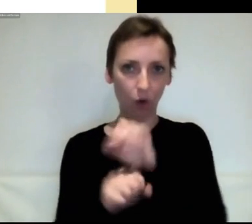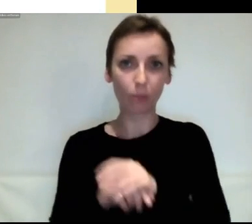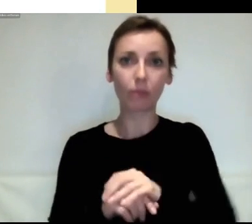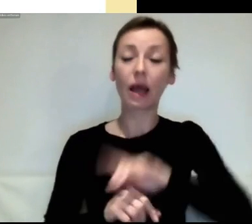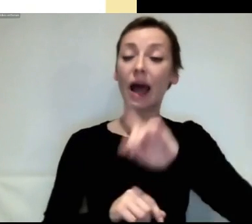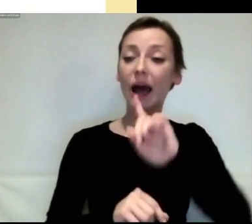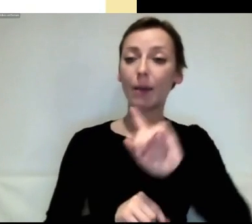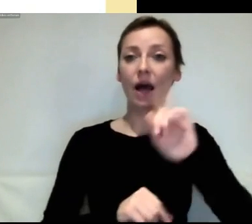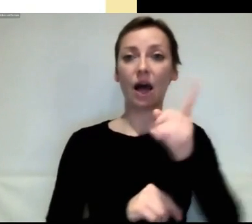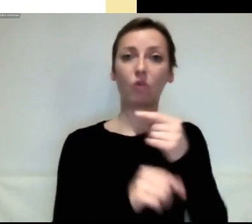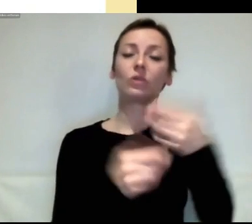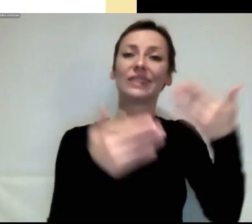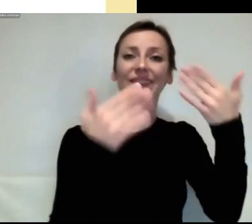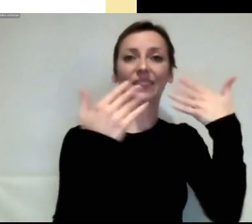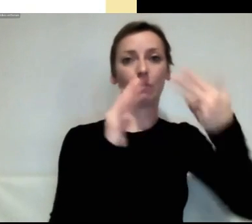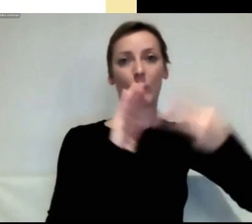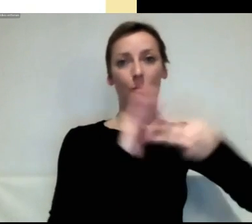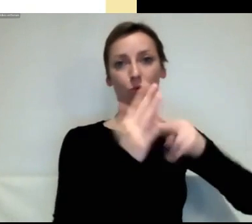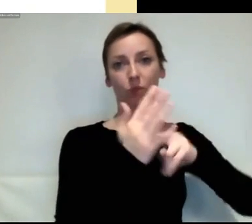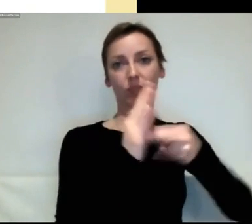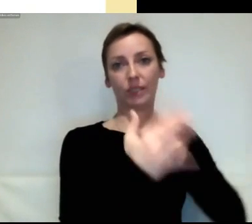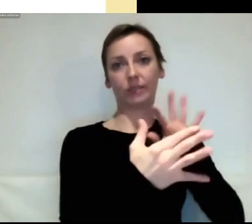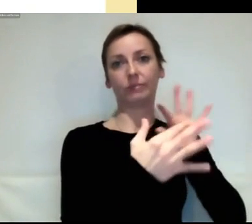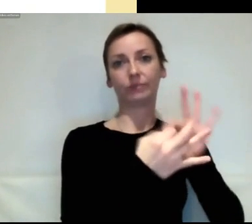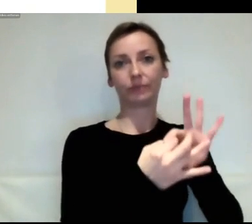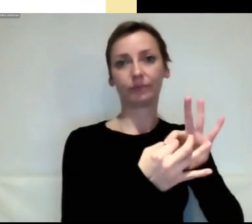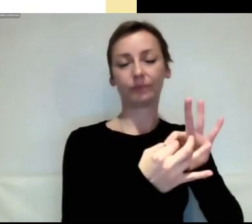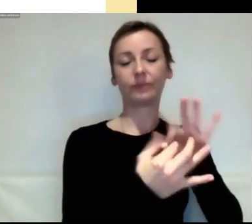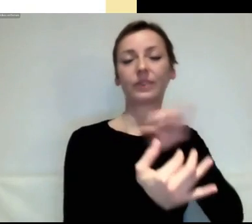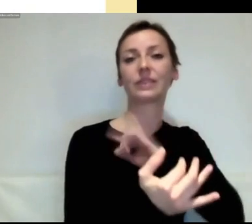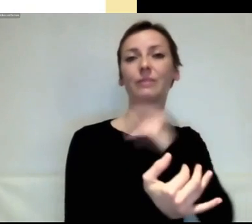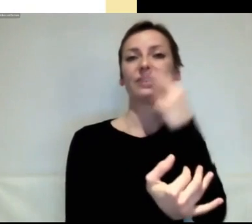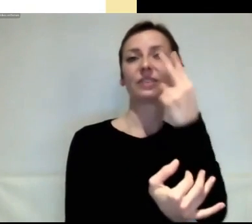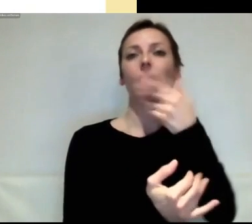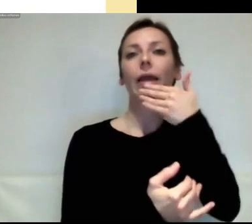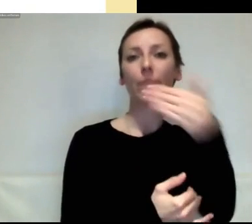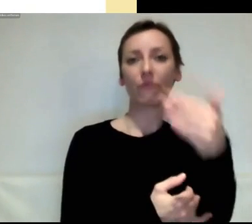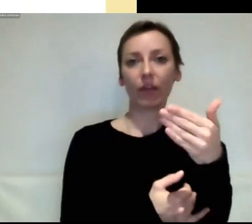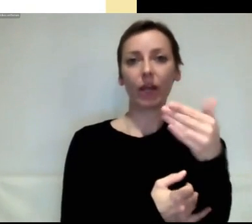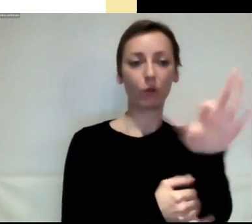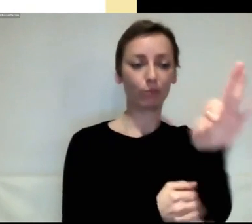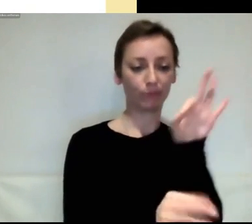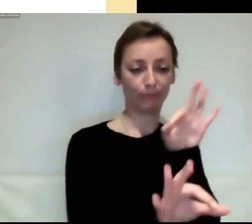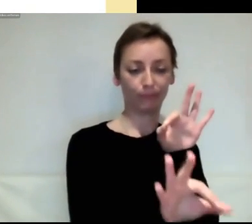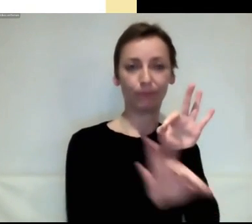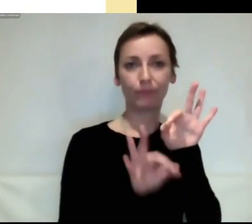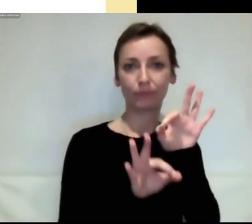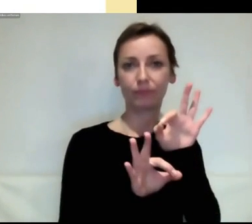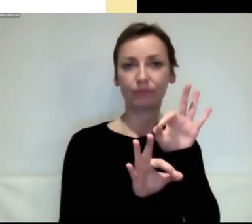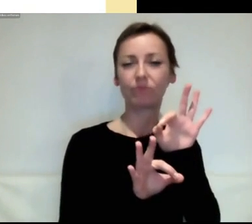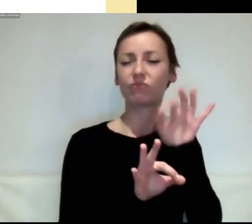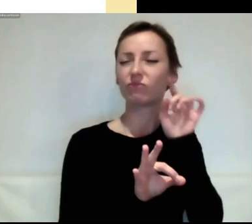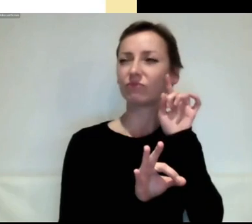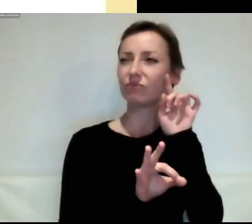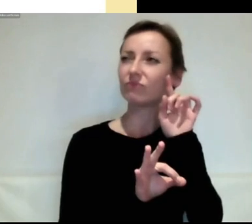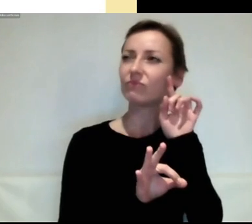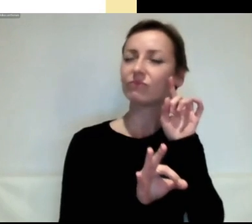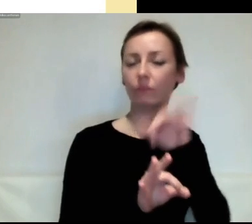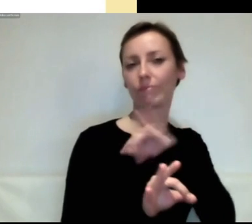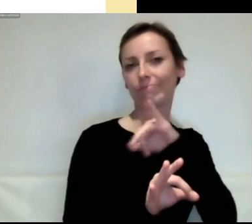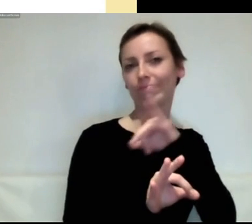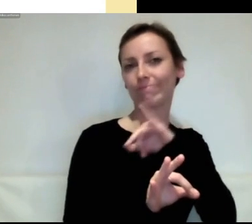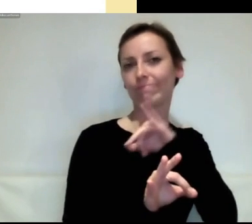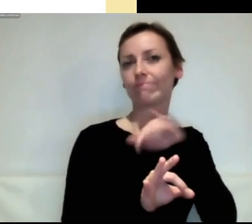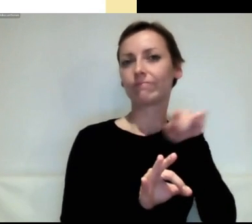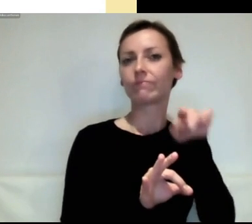geäußert. Und da habe ich zwei Empfehlungen rausgesucht, die ich finde, die schon mal spannend sind zu sehen, was